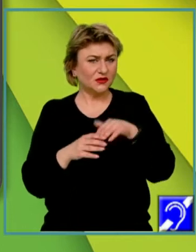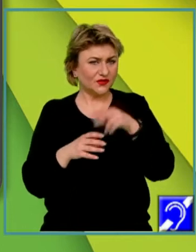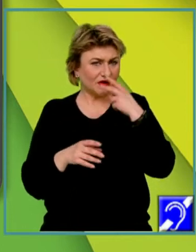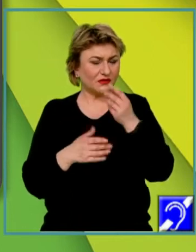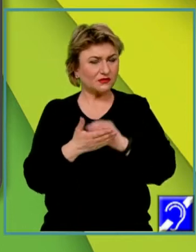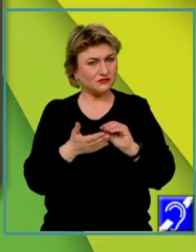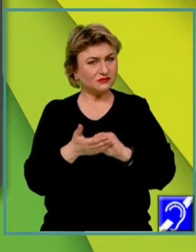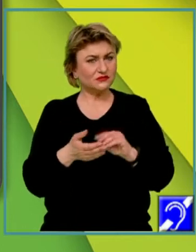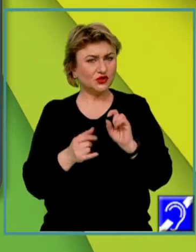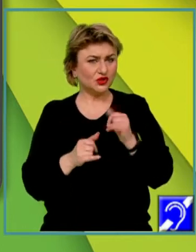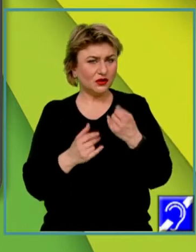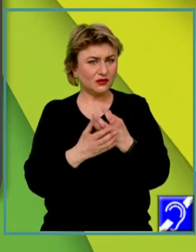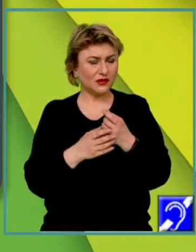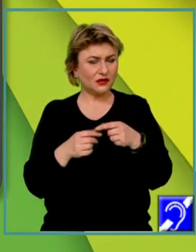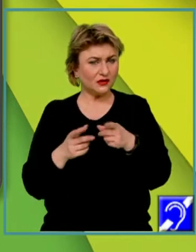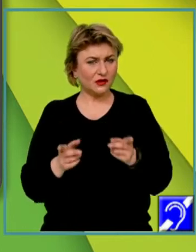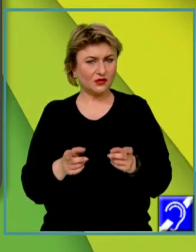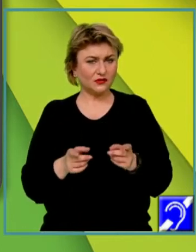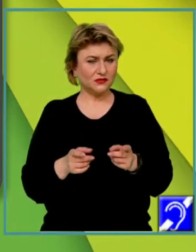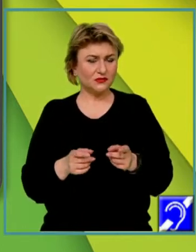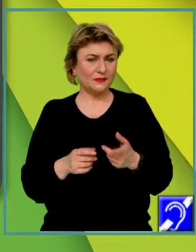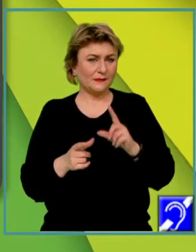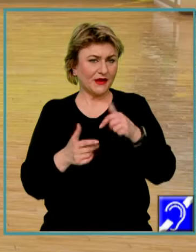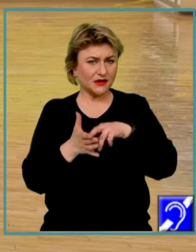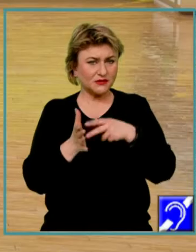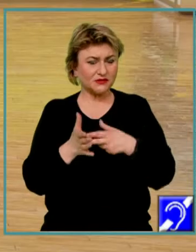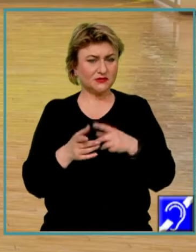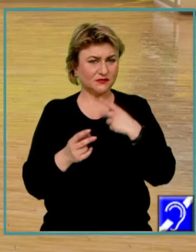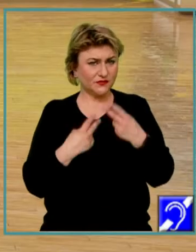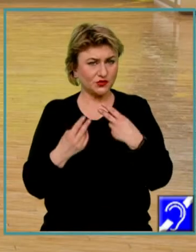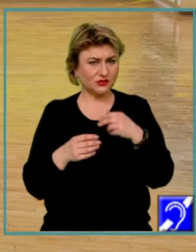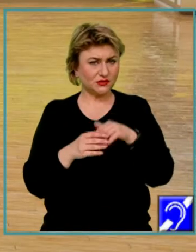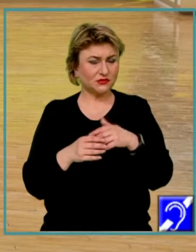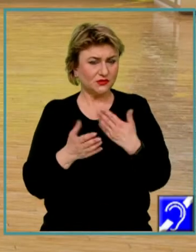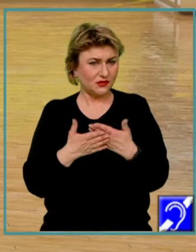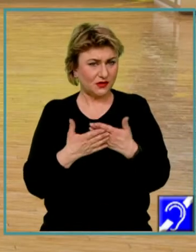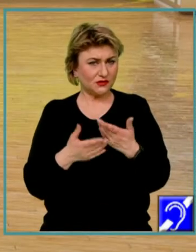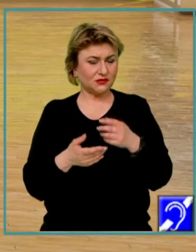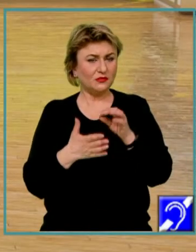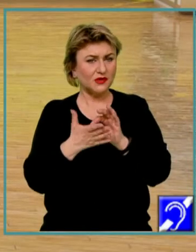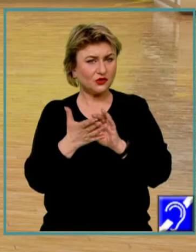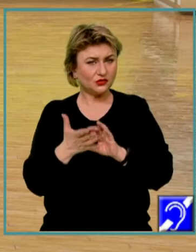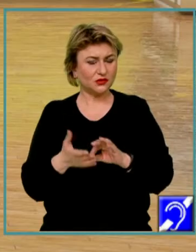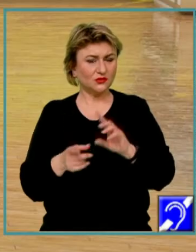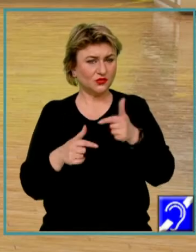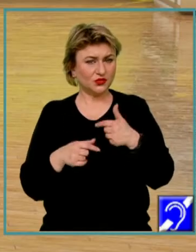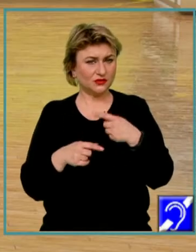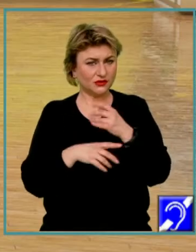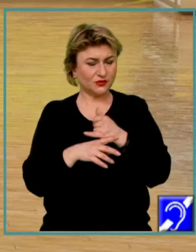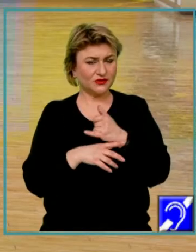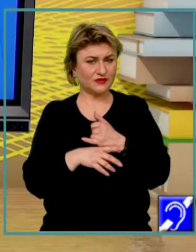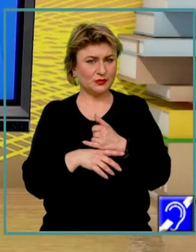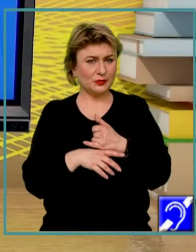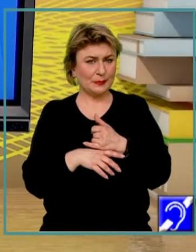descrierii și explicărilor. Ca tehnici, utilizate în cadrul acestor metode, putem să observăm